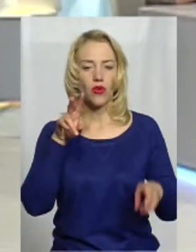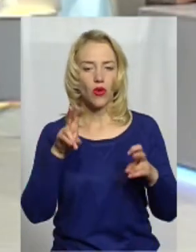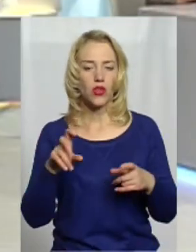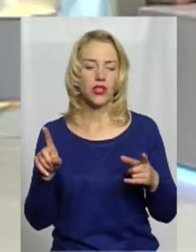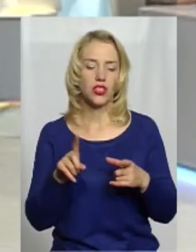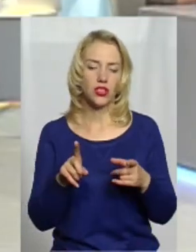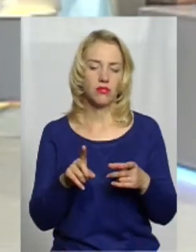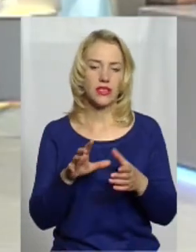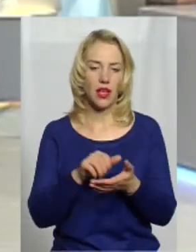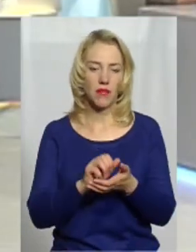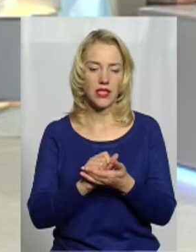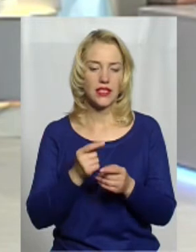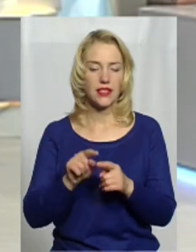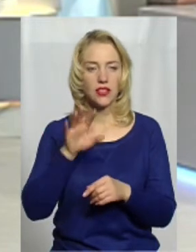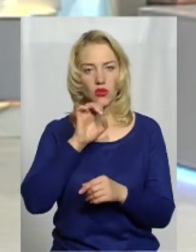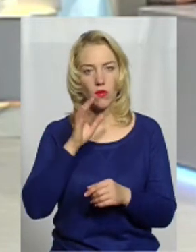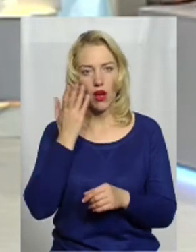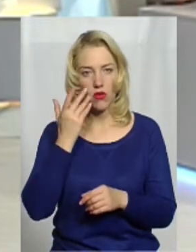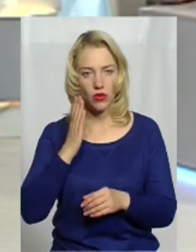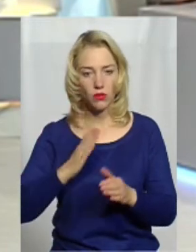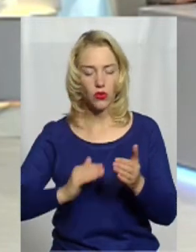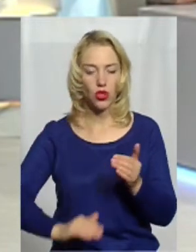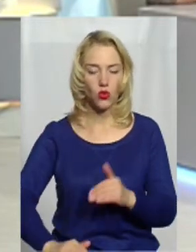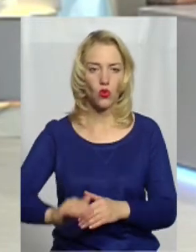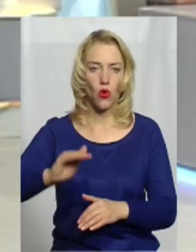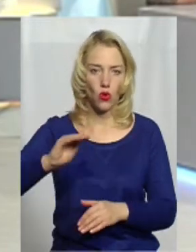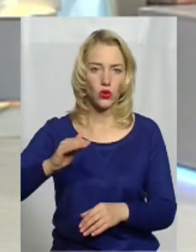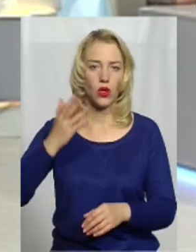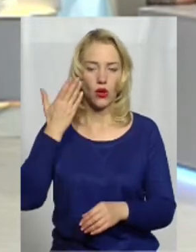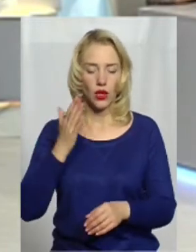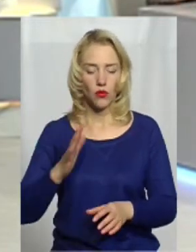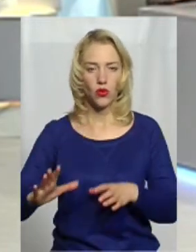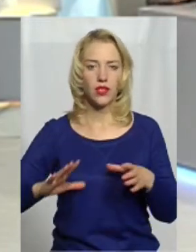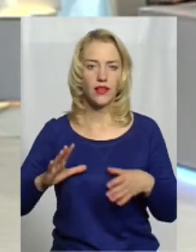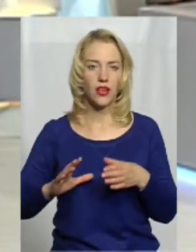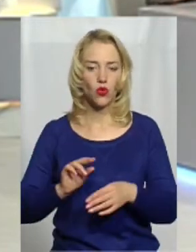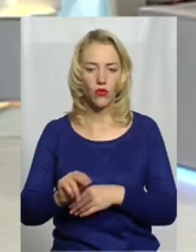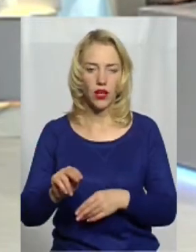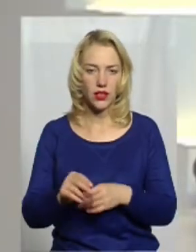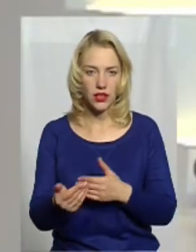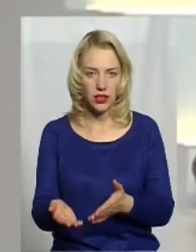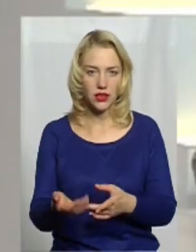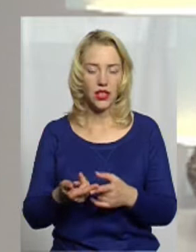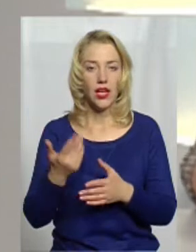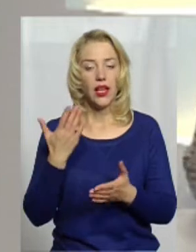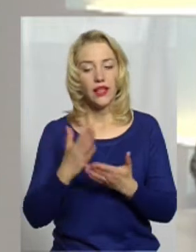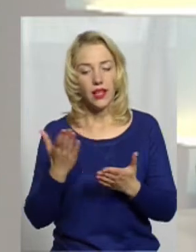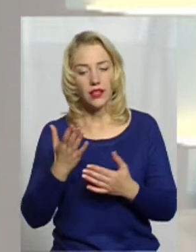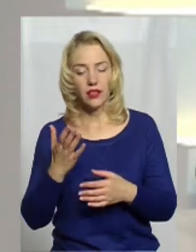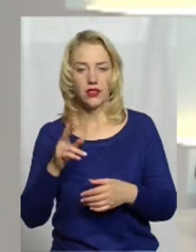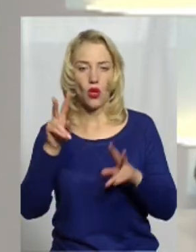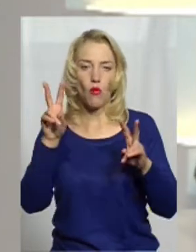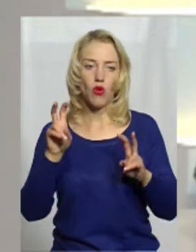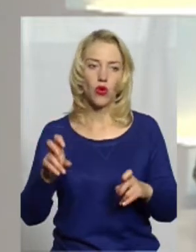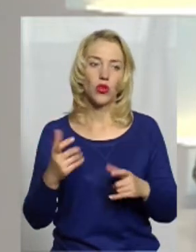займатися ця собака, коли стане дорослою і її будуть тренувати? Є якісь породи, які підходять більше до якоїсь